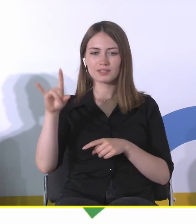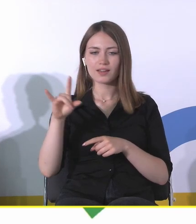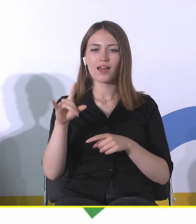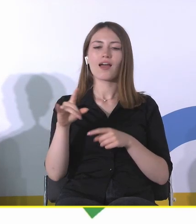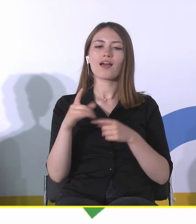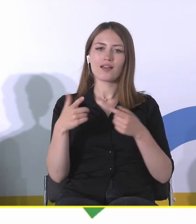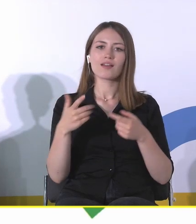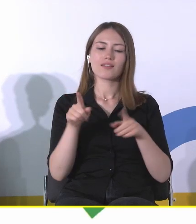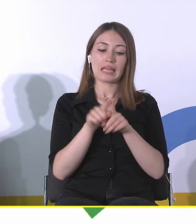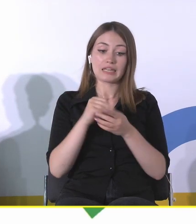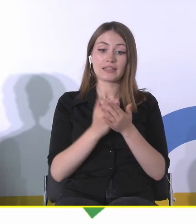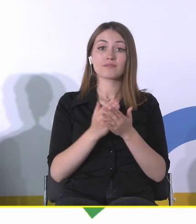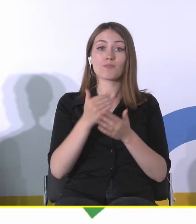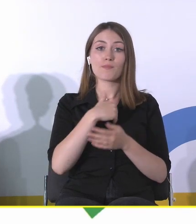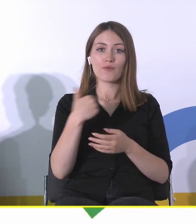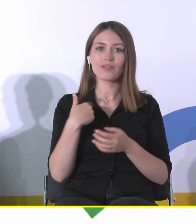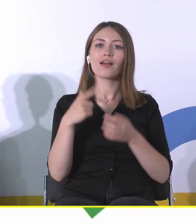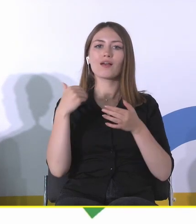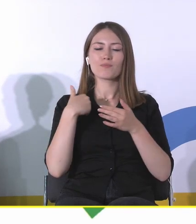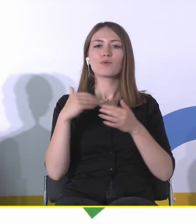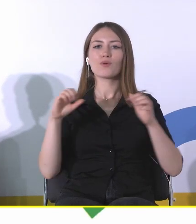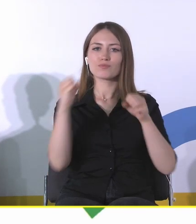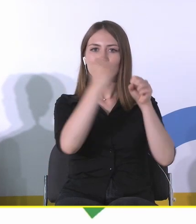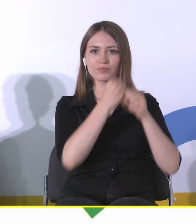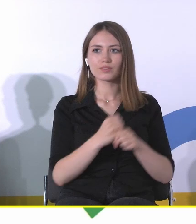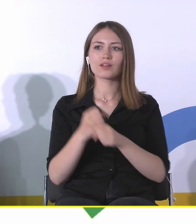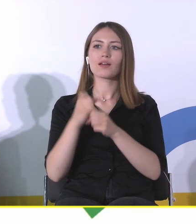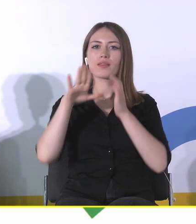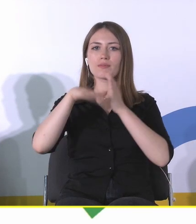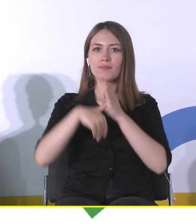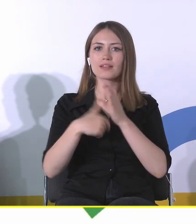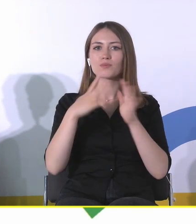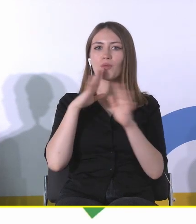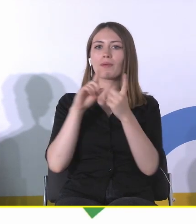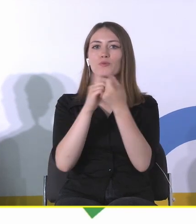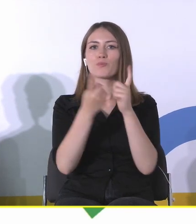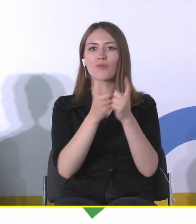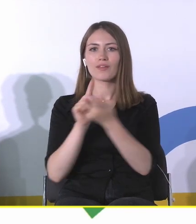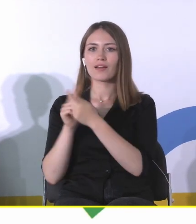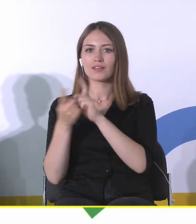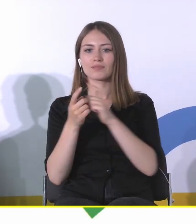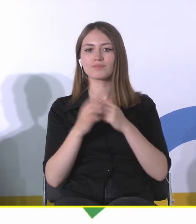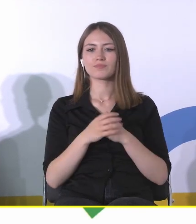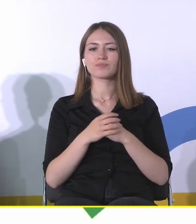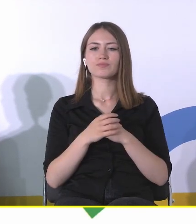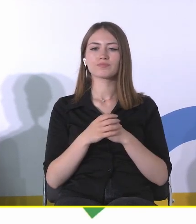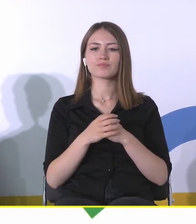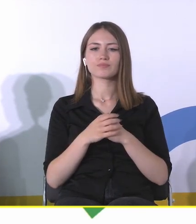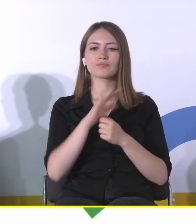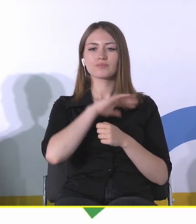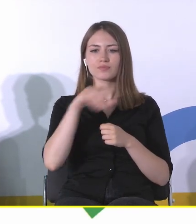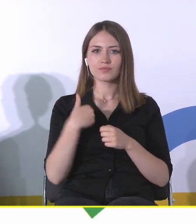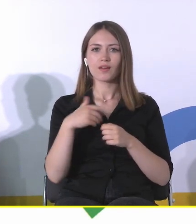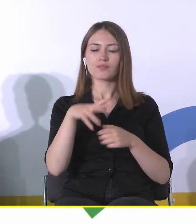wielokulturowej bazie stworzono tą koncepcję miasta spotkań, zresztą korzystając tutaj, zaczerpując z Jana Pawła II,